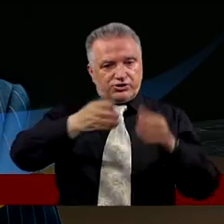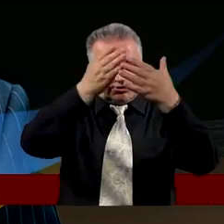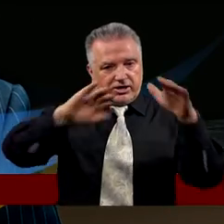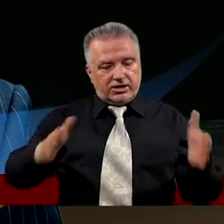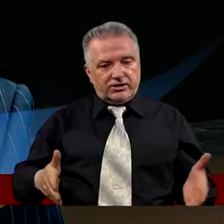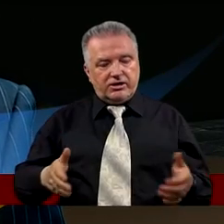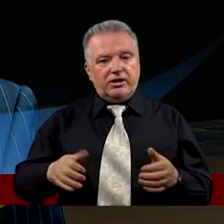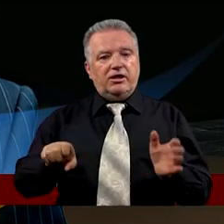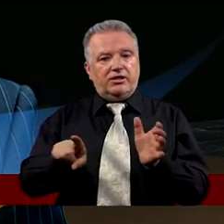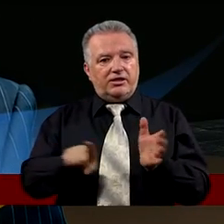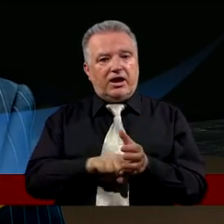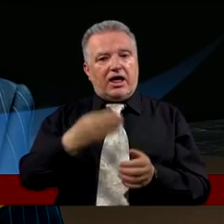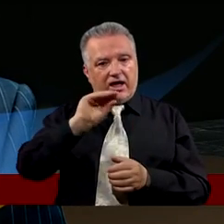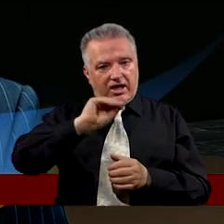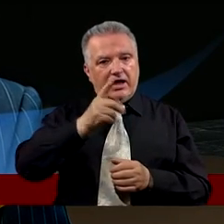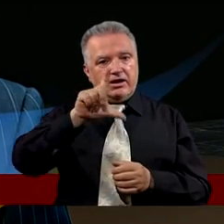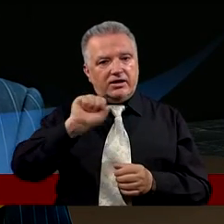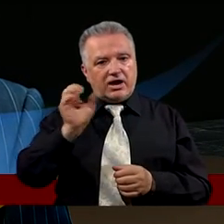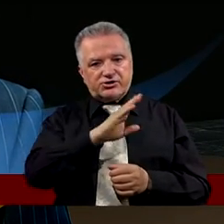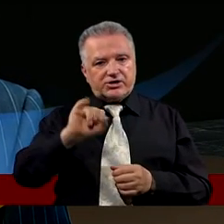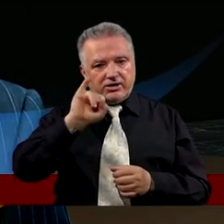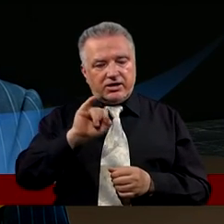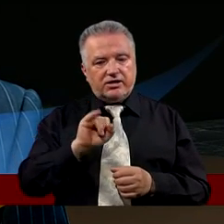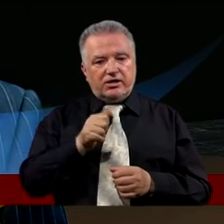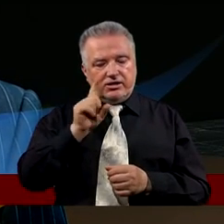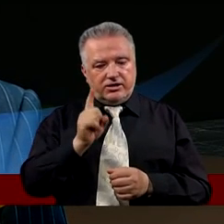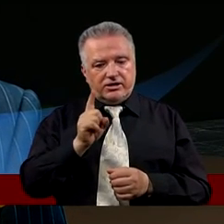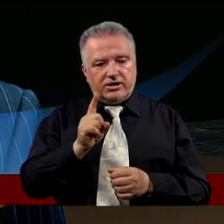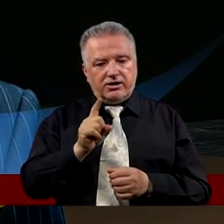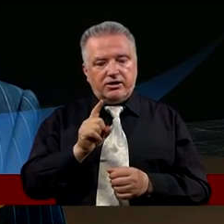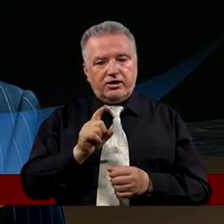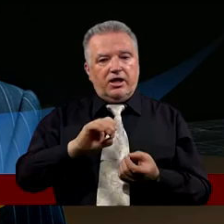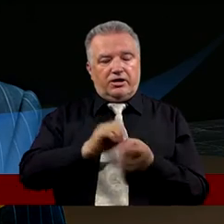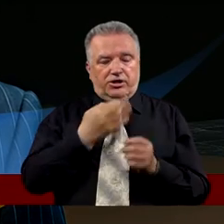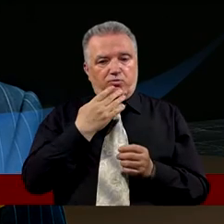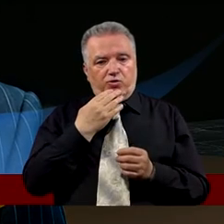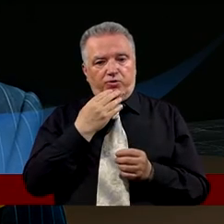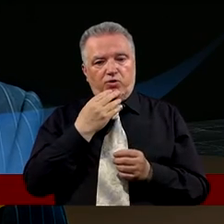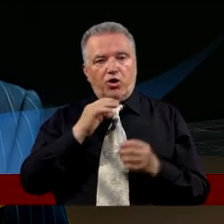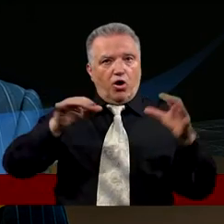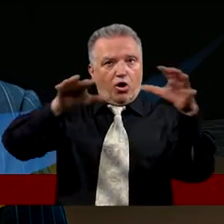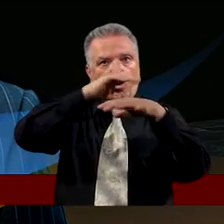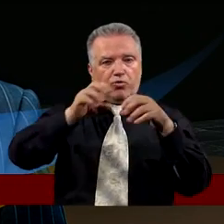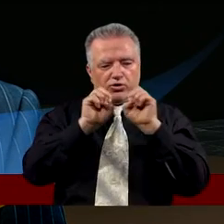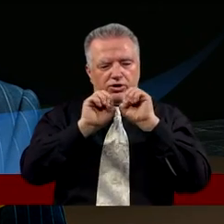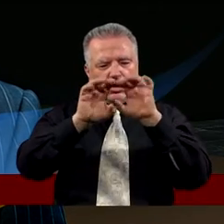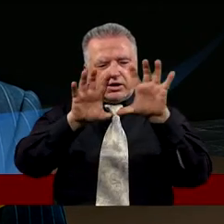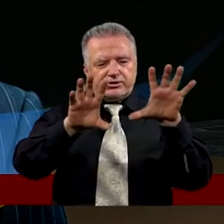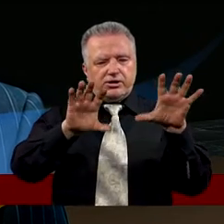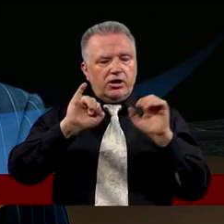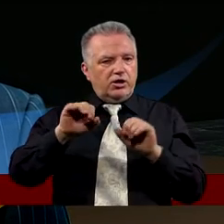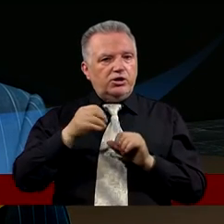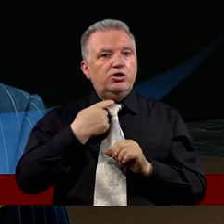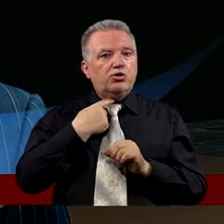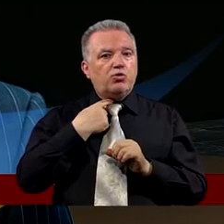Mojżesza jeden I dla Eliasza jeden Gdy on jeszcze mówił Oto obłok jasny Okrył ich I oto rozległ się